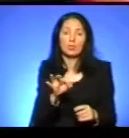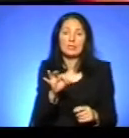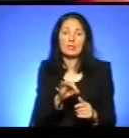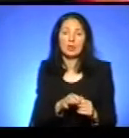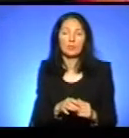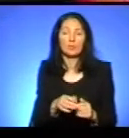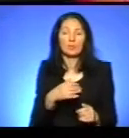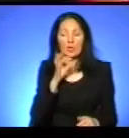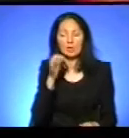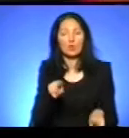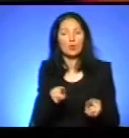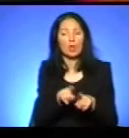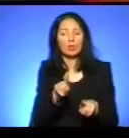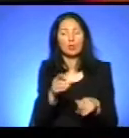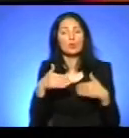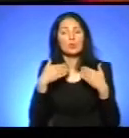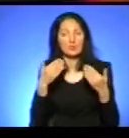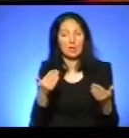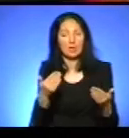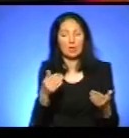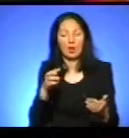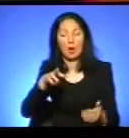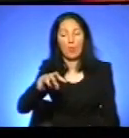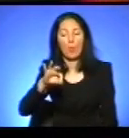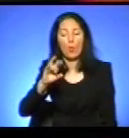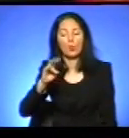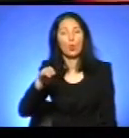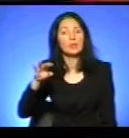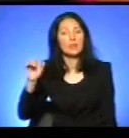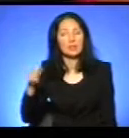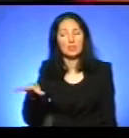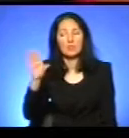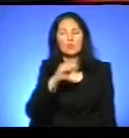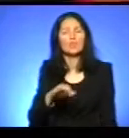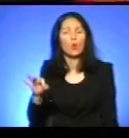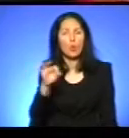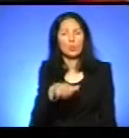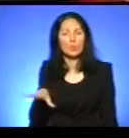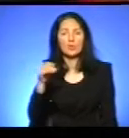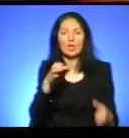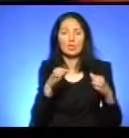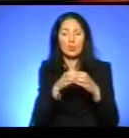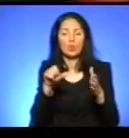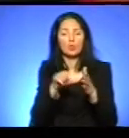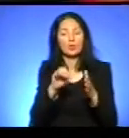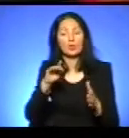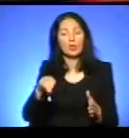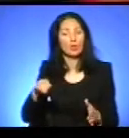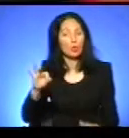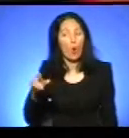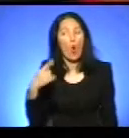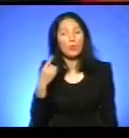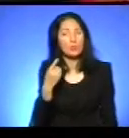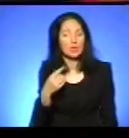Ну, скажу так, щодо звернення по монетизації, всі області, всі спілки учасників АТО обласні, з якими ми